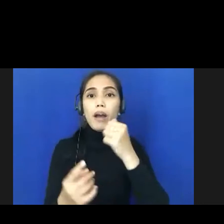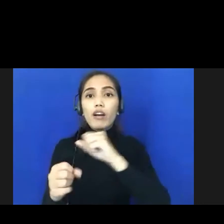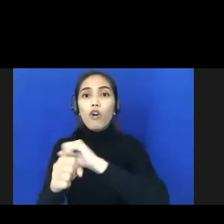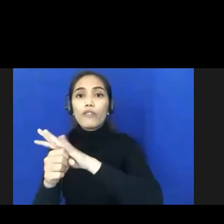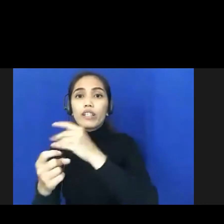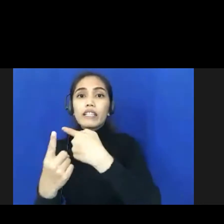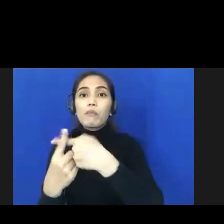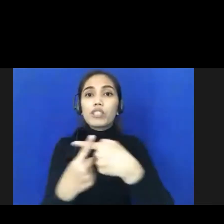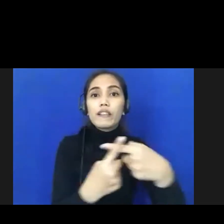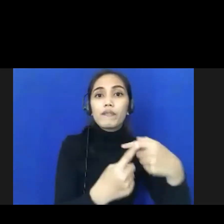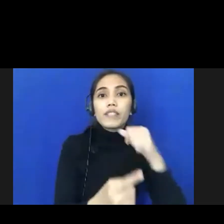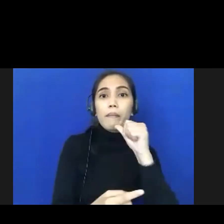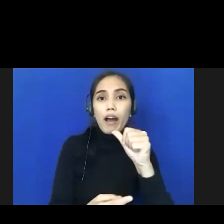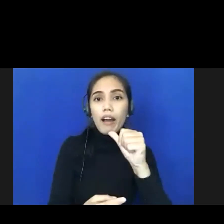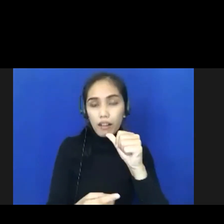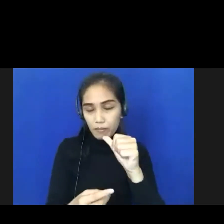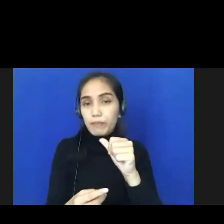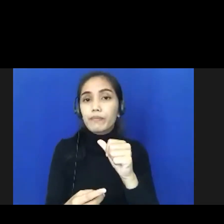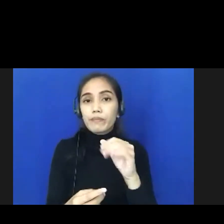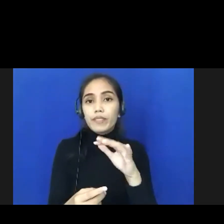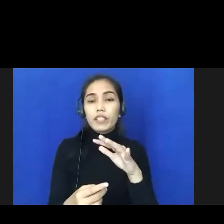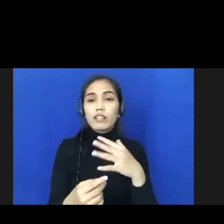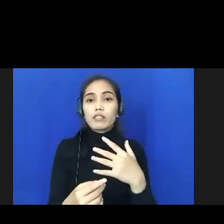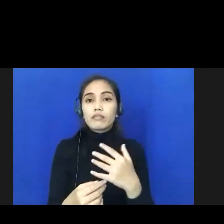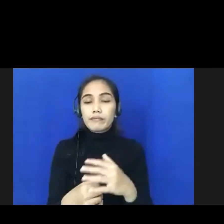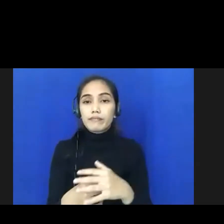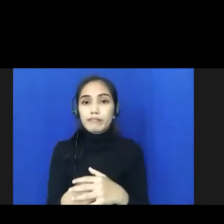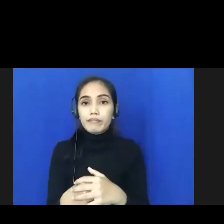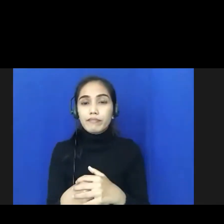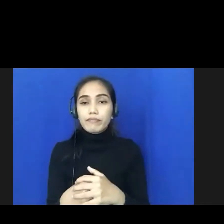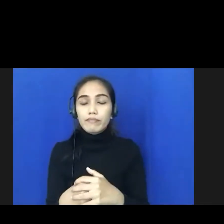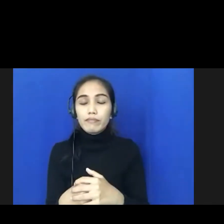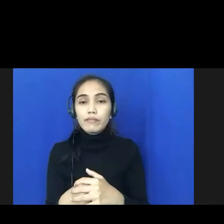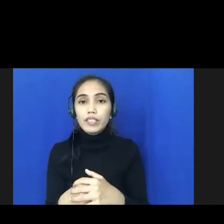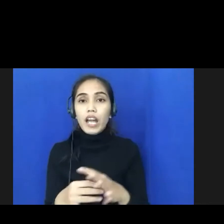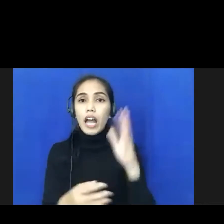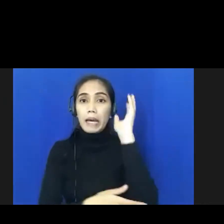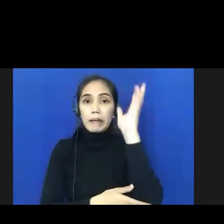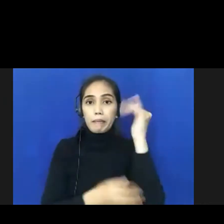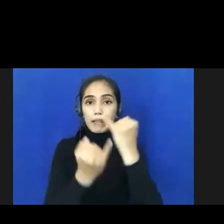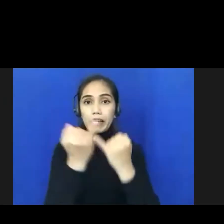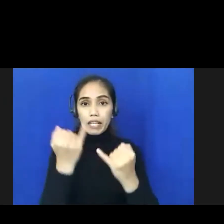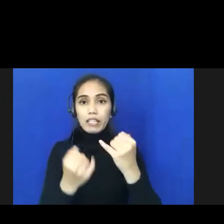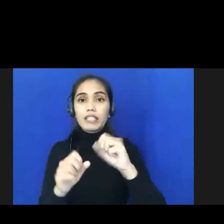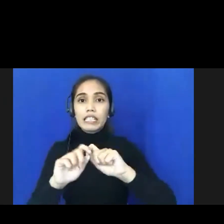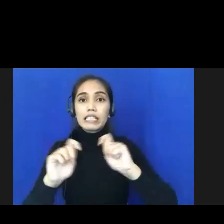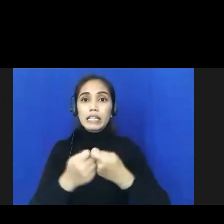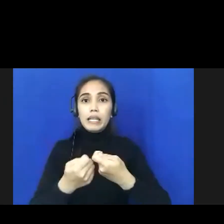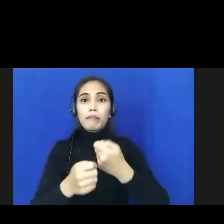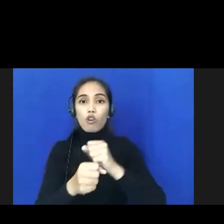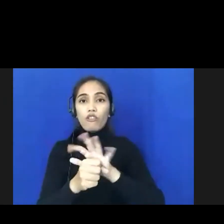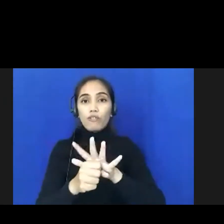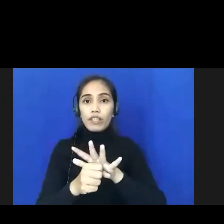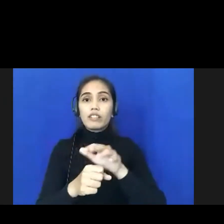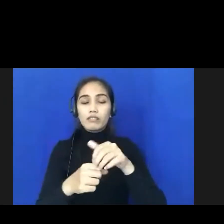memudahkan kita dalam rangka penanganan. Di dalam rapat terakhir kami, Satgas, yang dipimpin